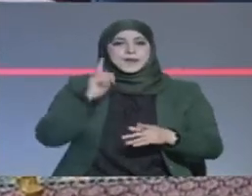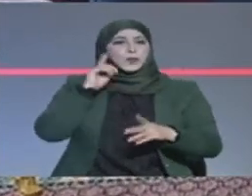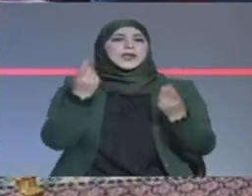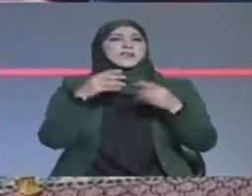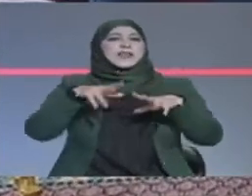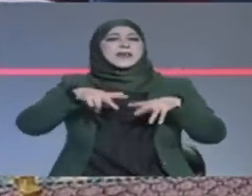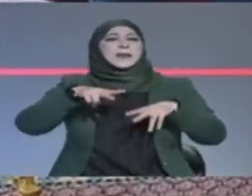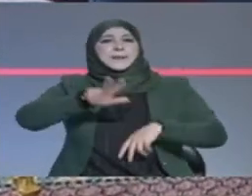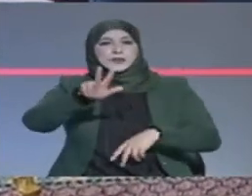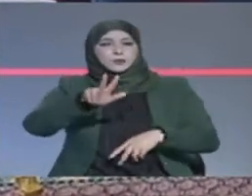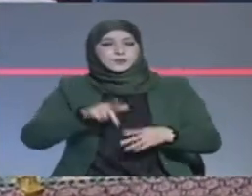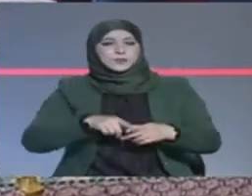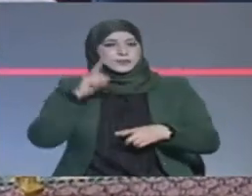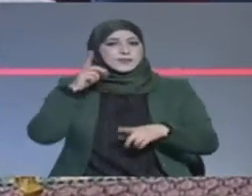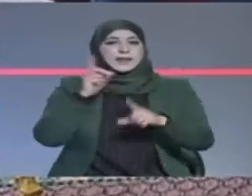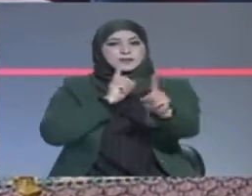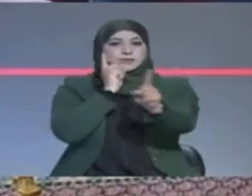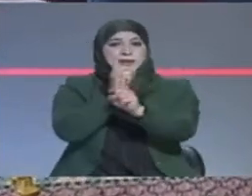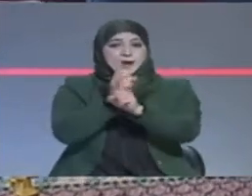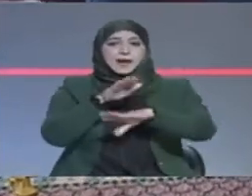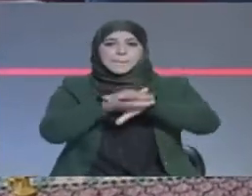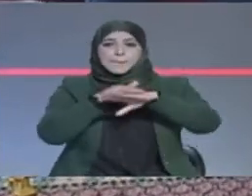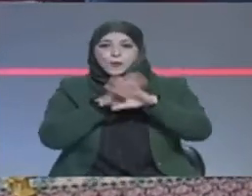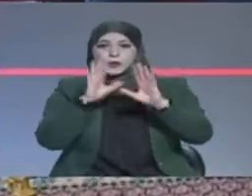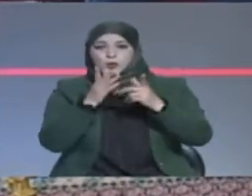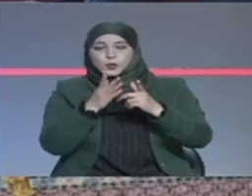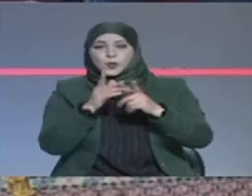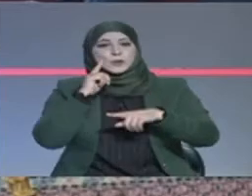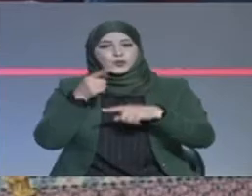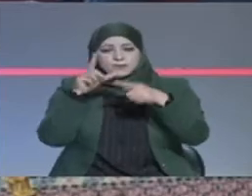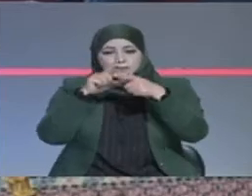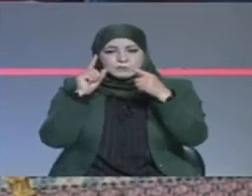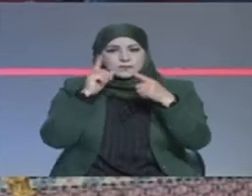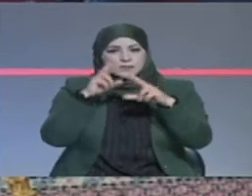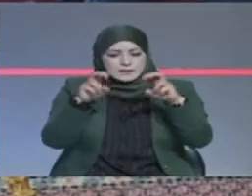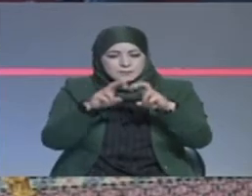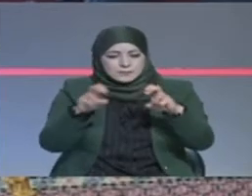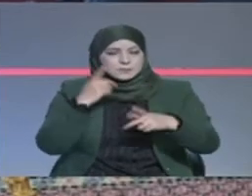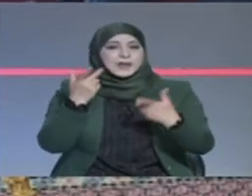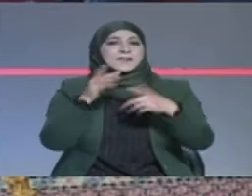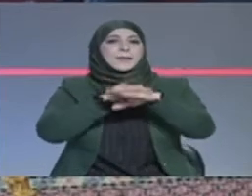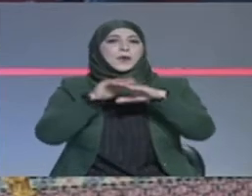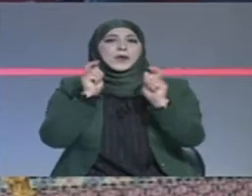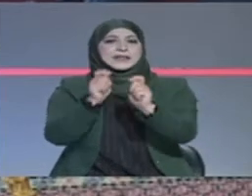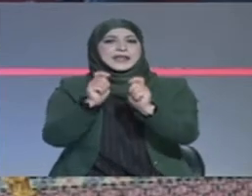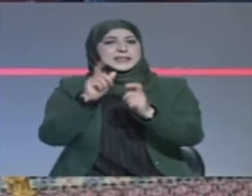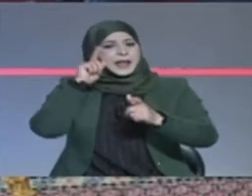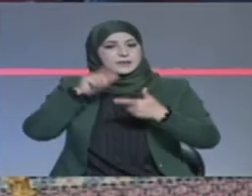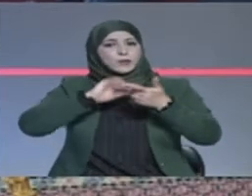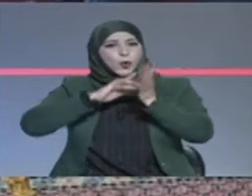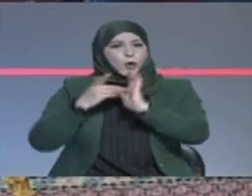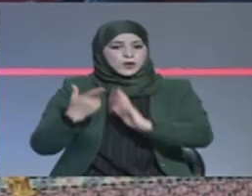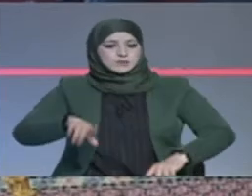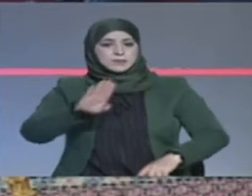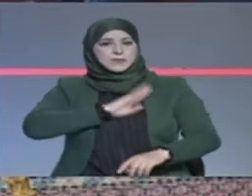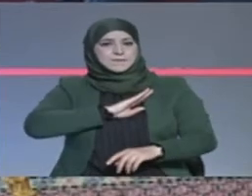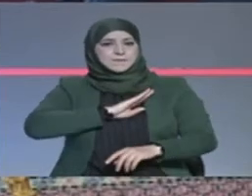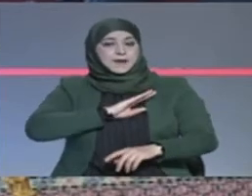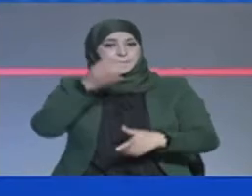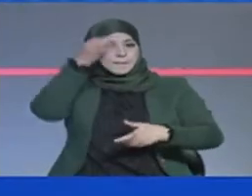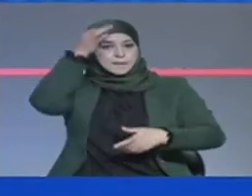قصر بردو اللقاء تطرق أيضا إلى الوضع السياسي المتأزم وتأكيد ضرورة التزام الأطراف كلها روح